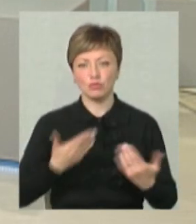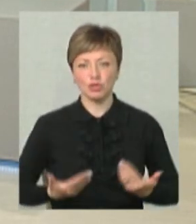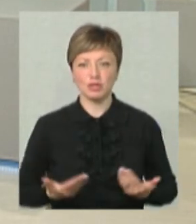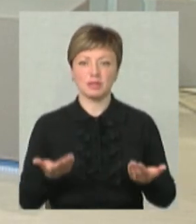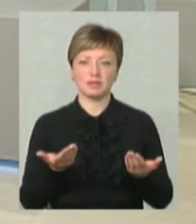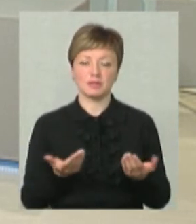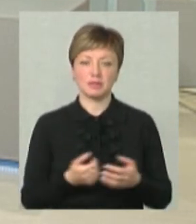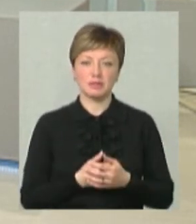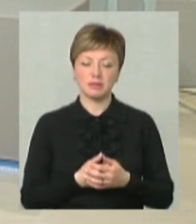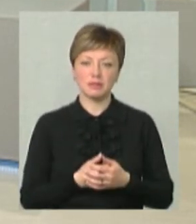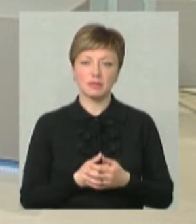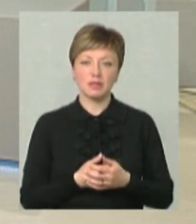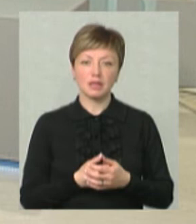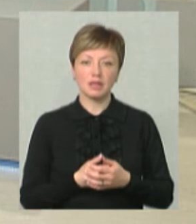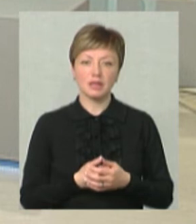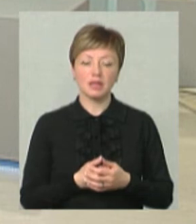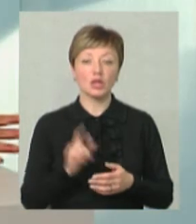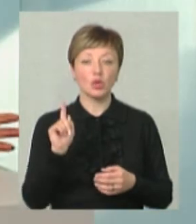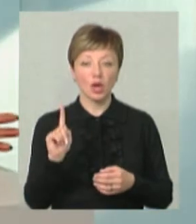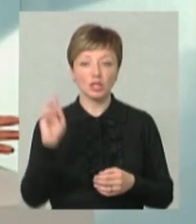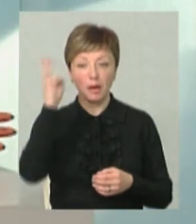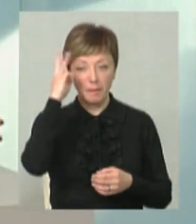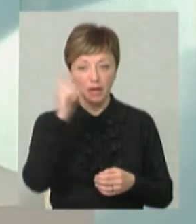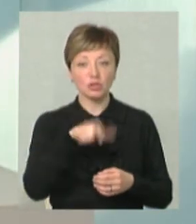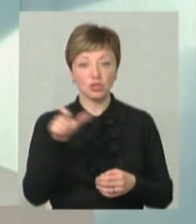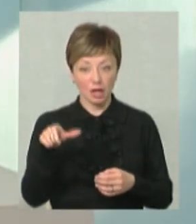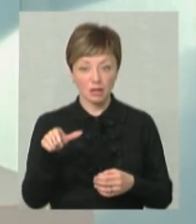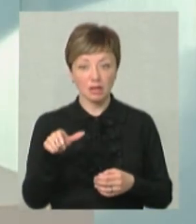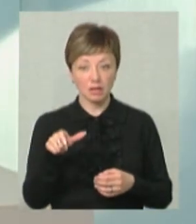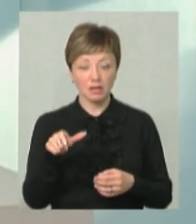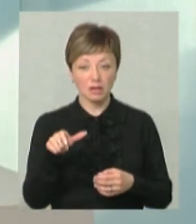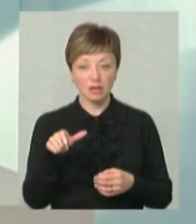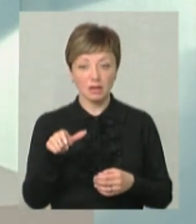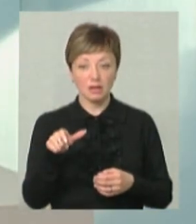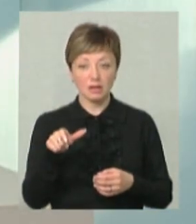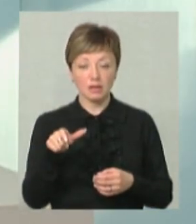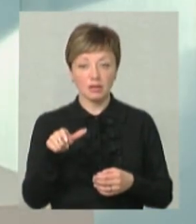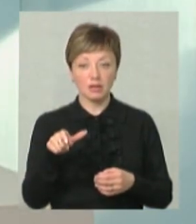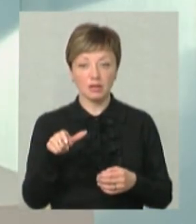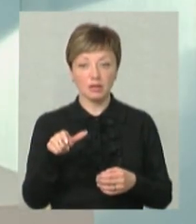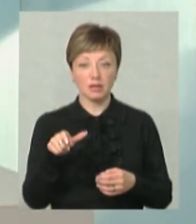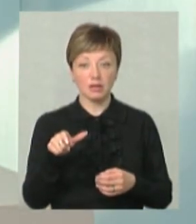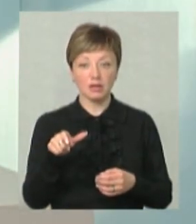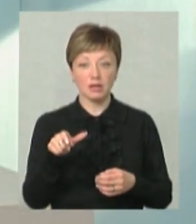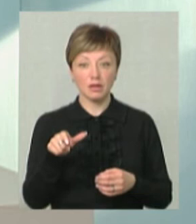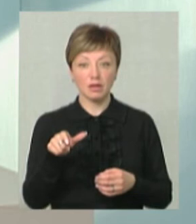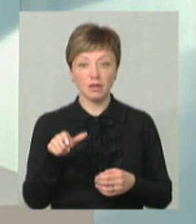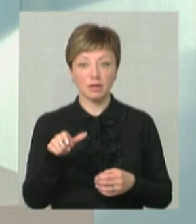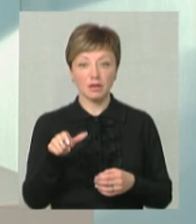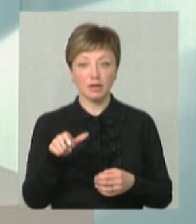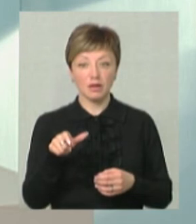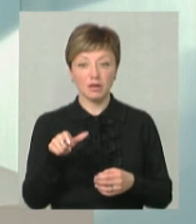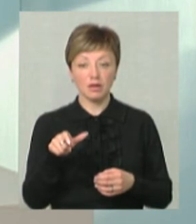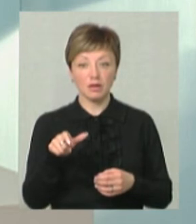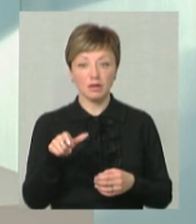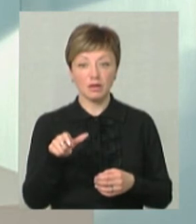такі от постери. І, до речі, хмельничанин Павло Вездонецький, який надав нам ці зображення, він